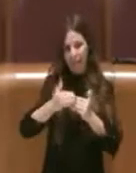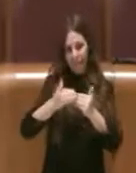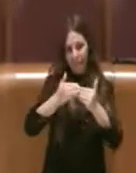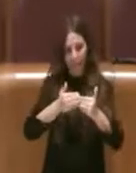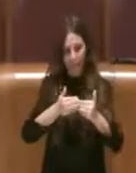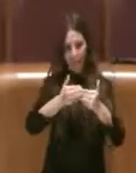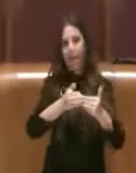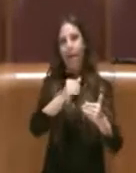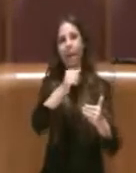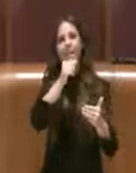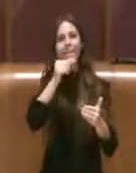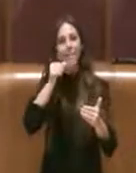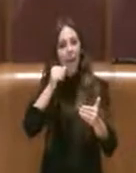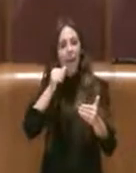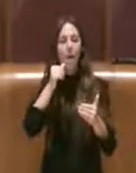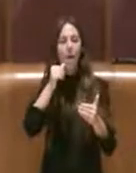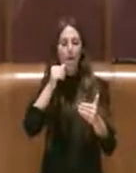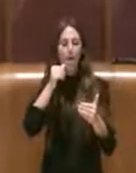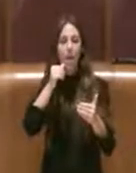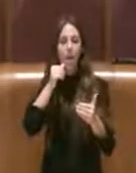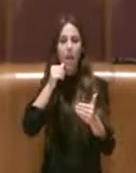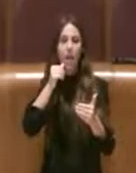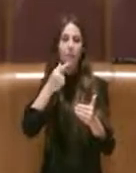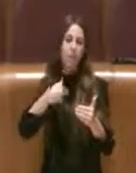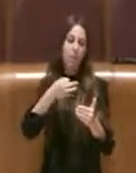opportuno continuare su questa strada, quindi consegniamo il voto contrario. Grazie. Grazie.